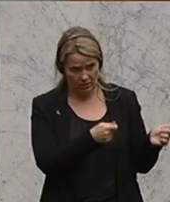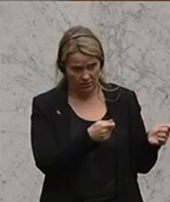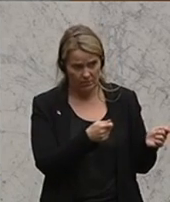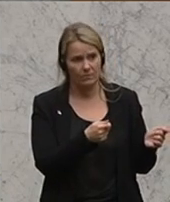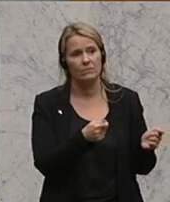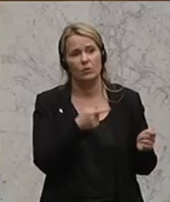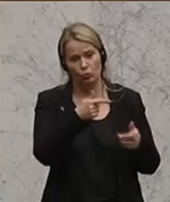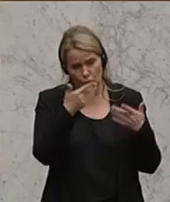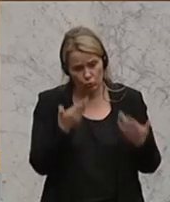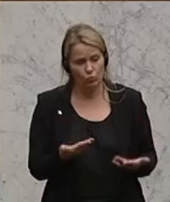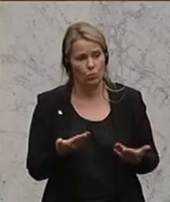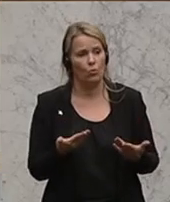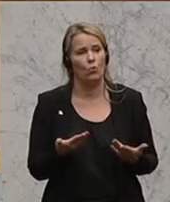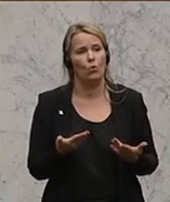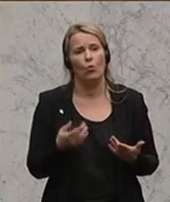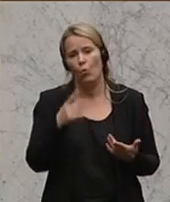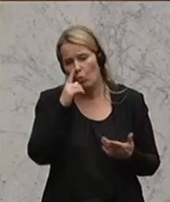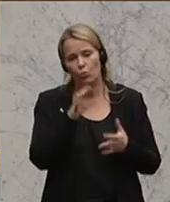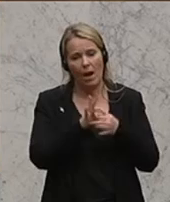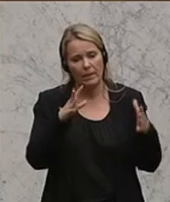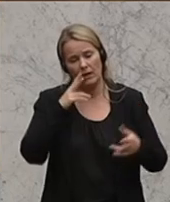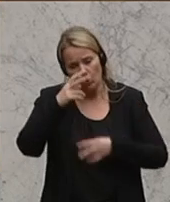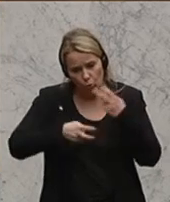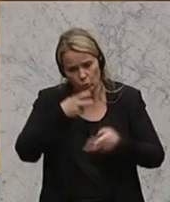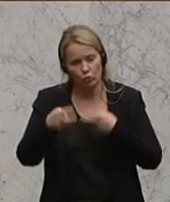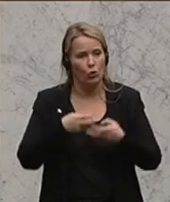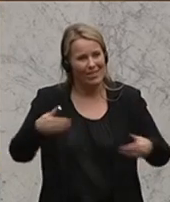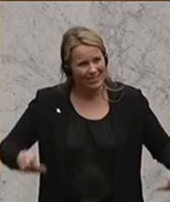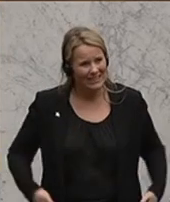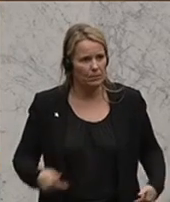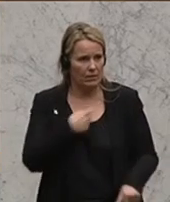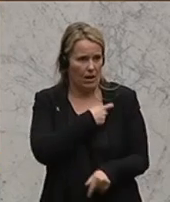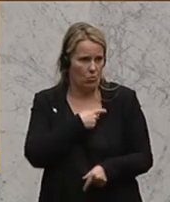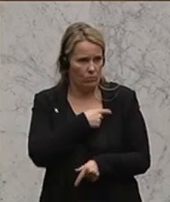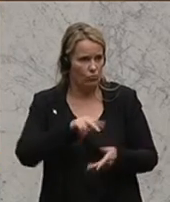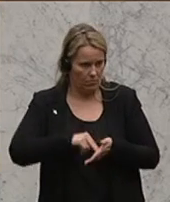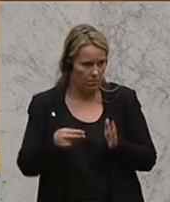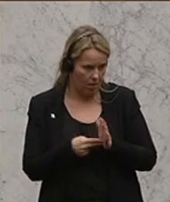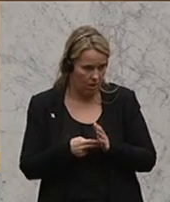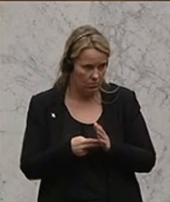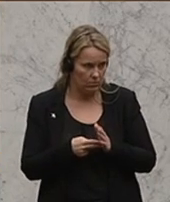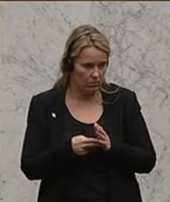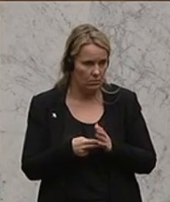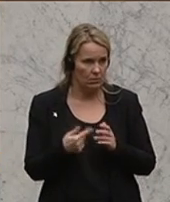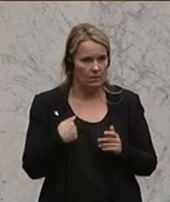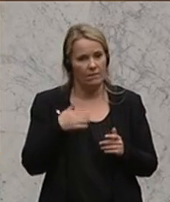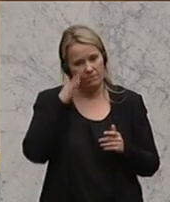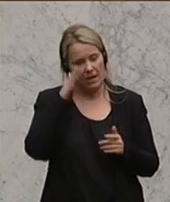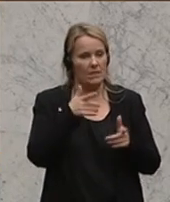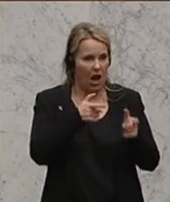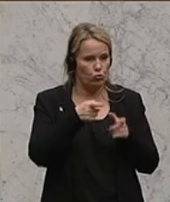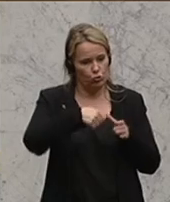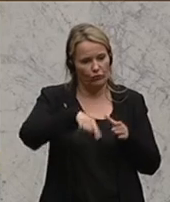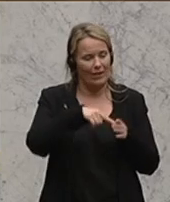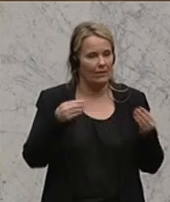der eine solche unabhängige Untersuchungsdisziplinar-Kommission vorsehen würde. Wir werden das im Ausschuss